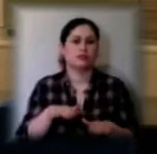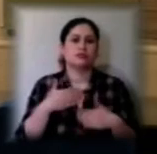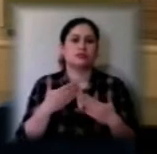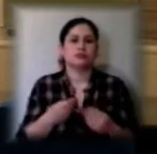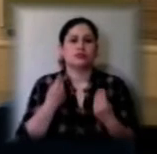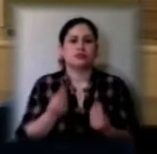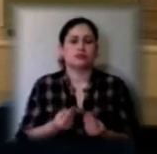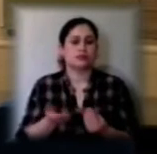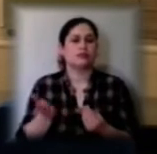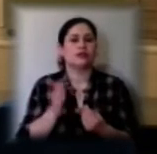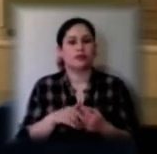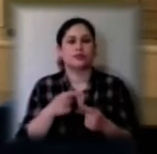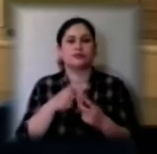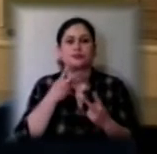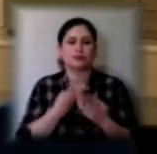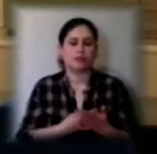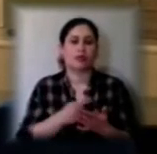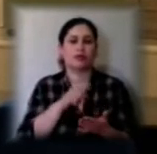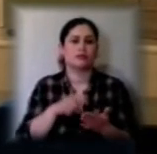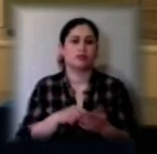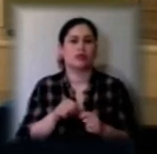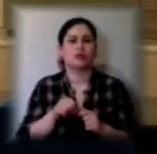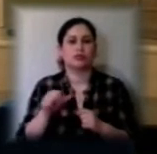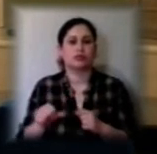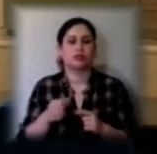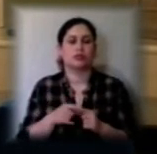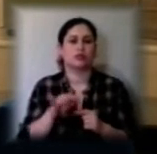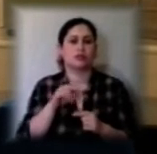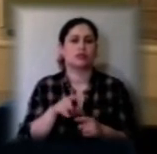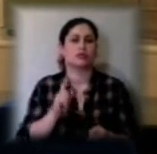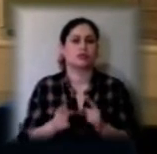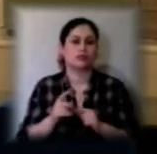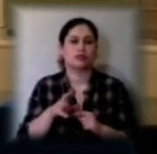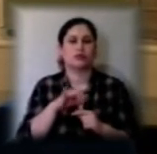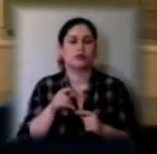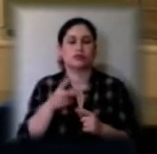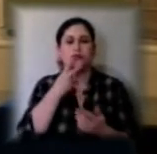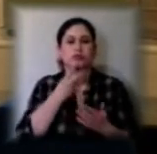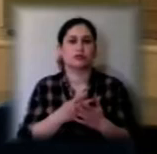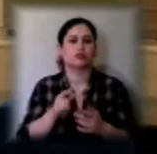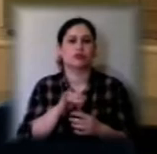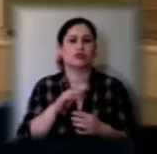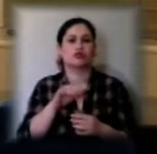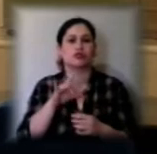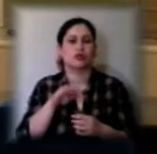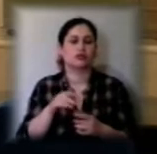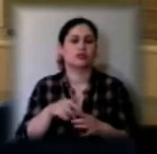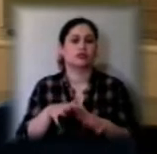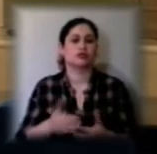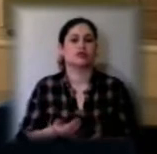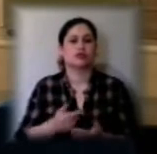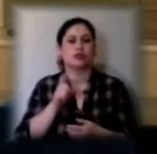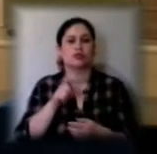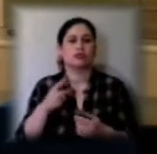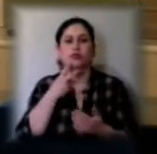розглядати питання окремо. І тоді дійсно ви всі побачите, ви як журналісти, мешканці міста Херсона побачать,